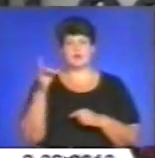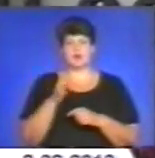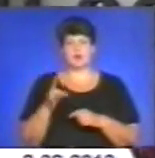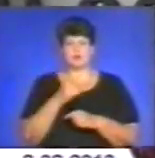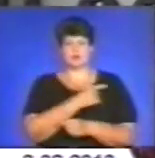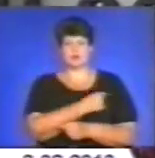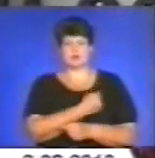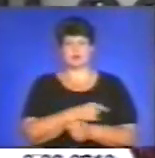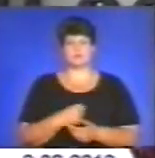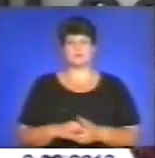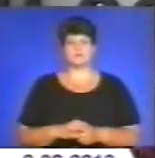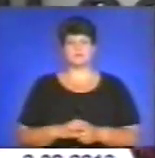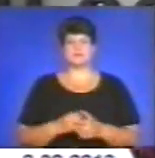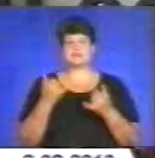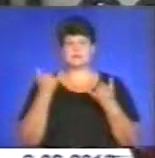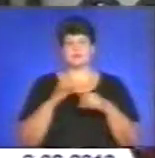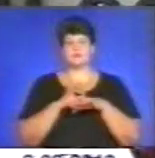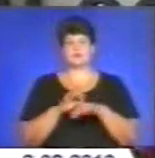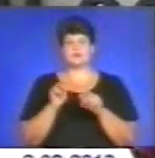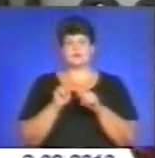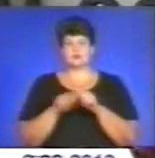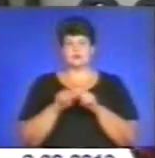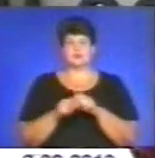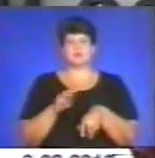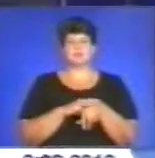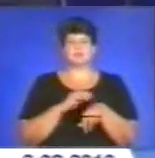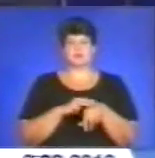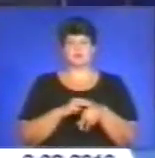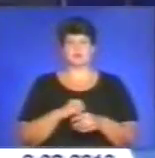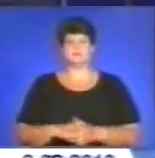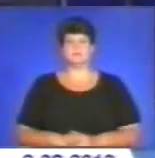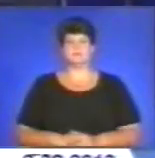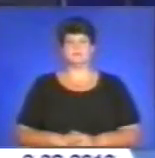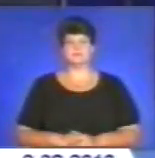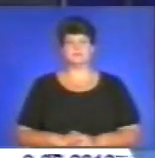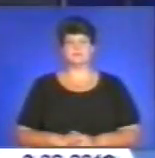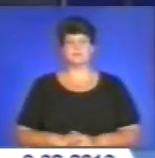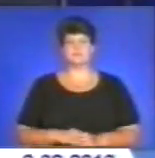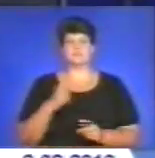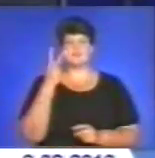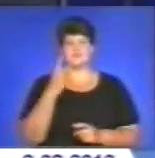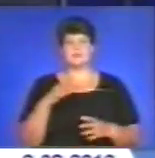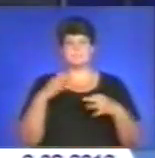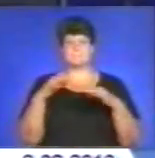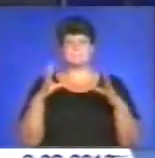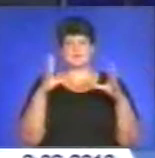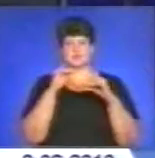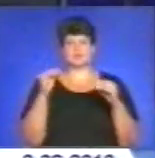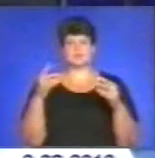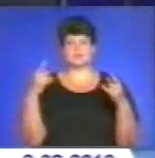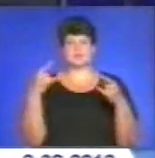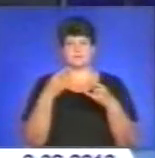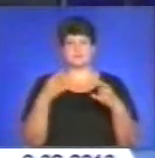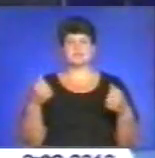клінічної лікарні. Зараз проводиться слідство правоохоронними органіями. Дві маршрутки зіткнулися у Шумському